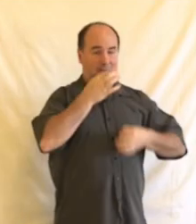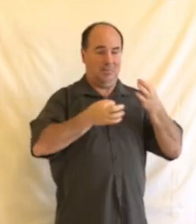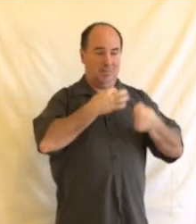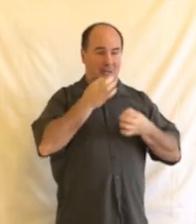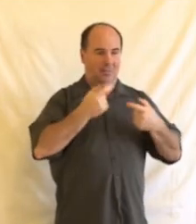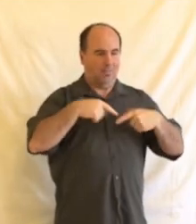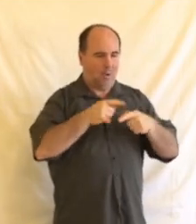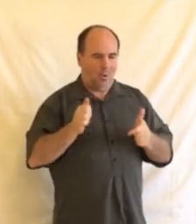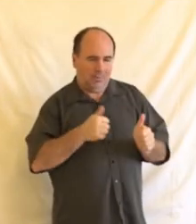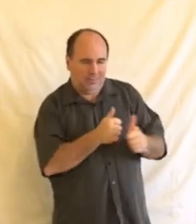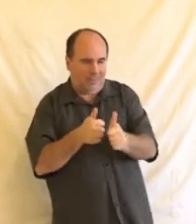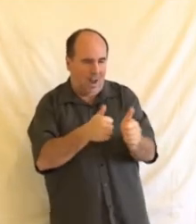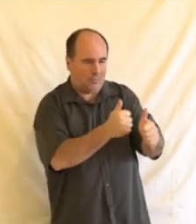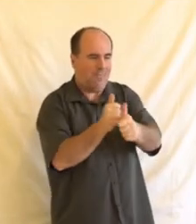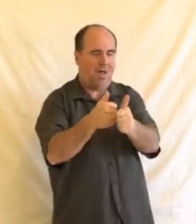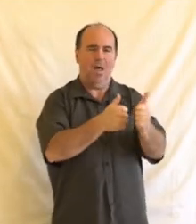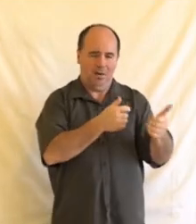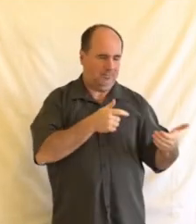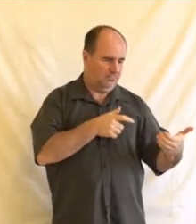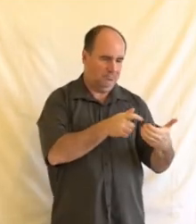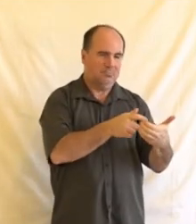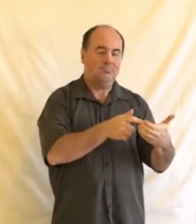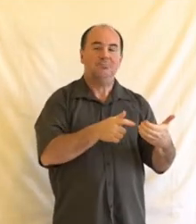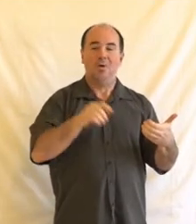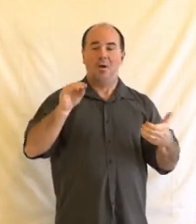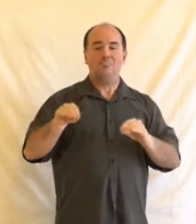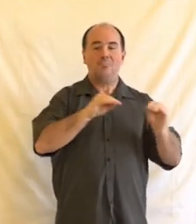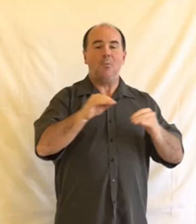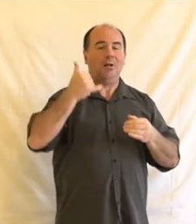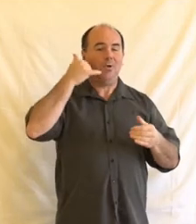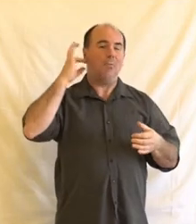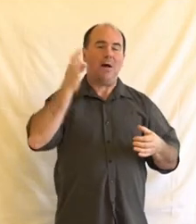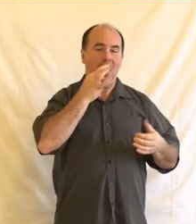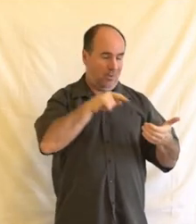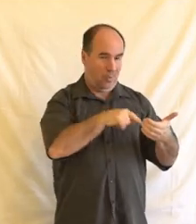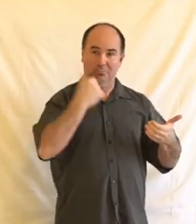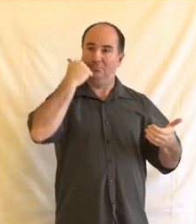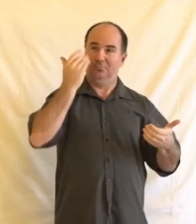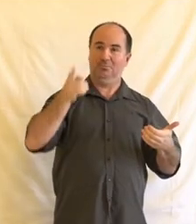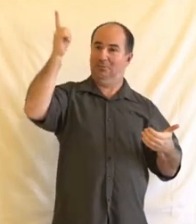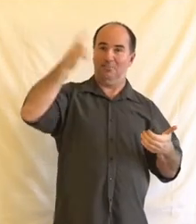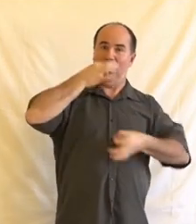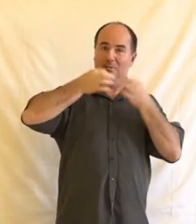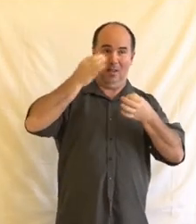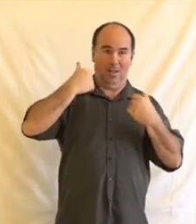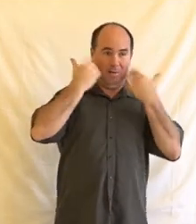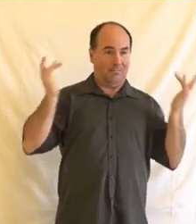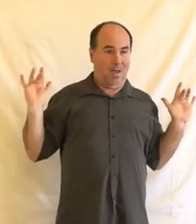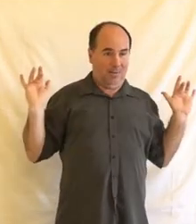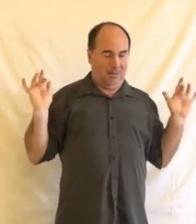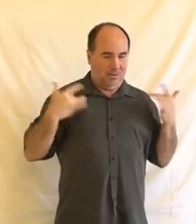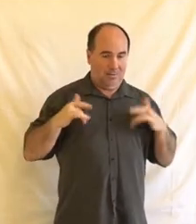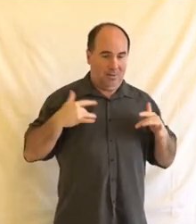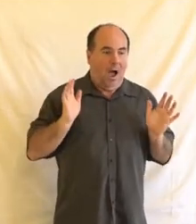trasování, třeba mobilní operátoři vůbec nemají, no ale že jsou schovaná na mnoha místech v telefonech